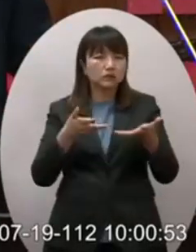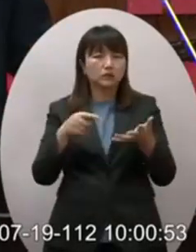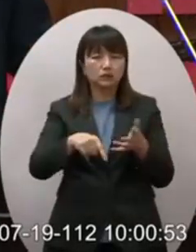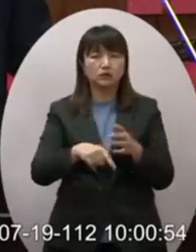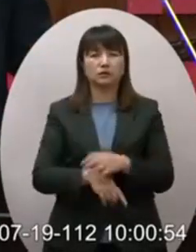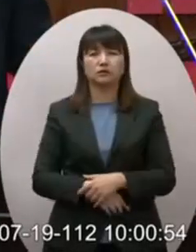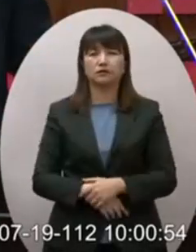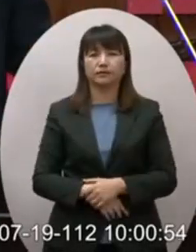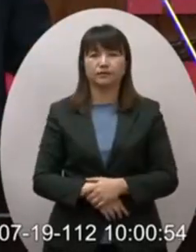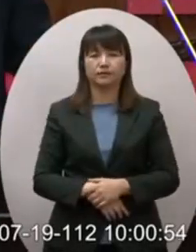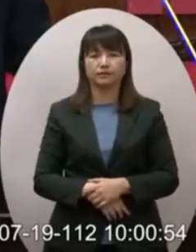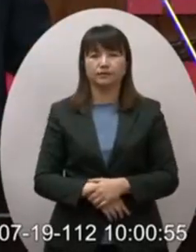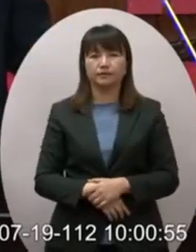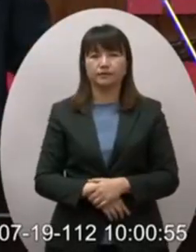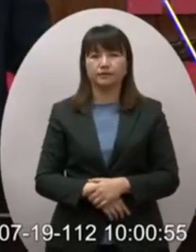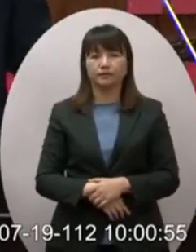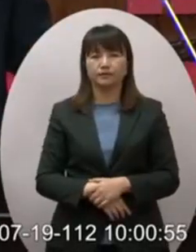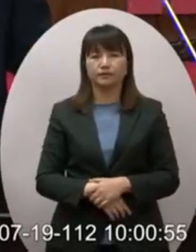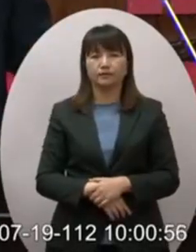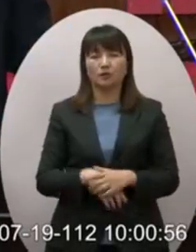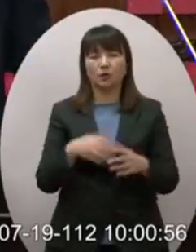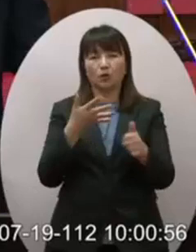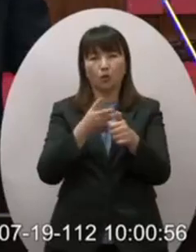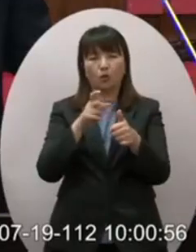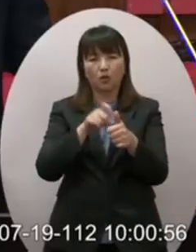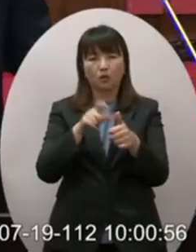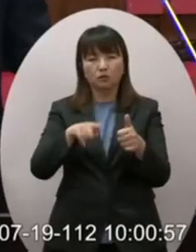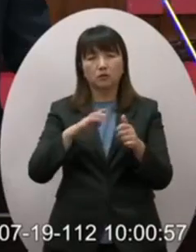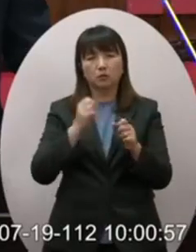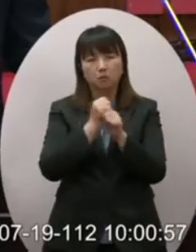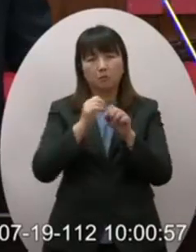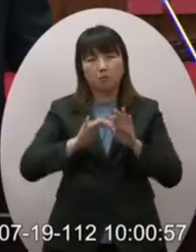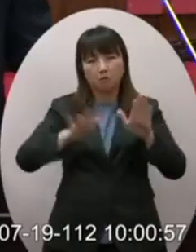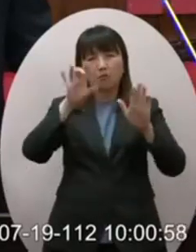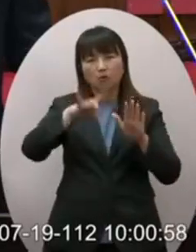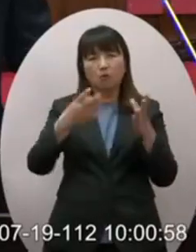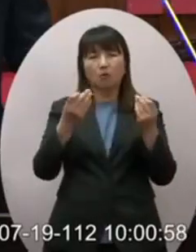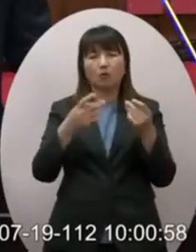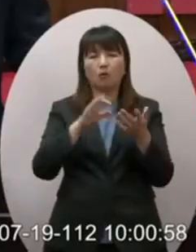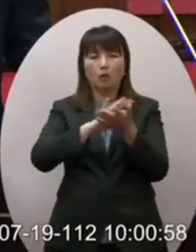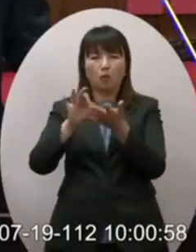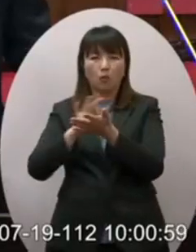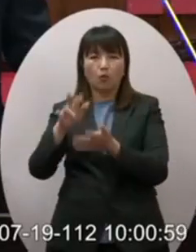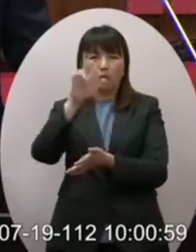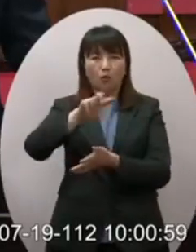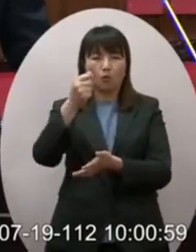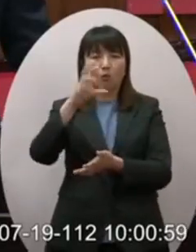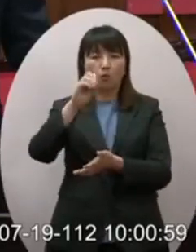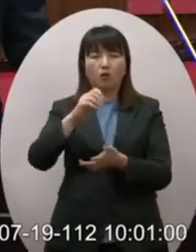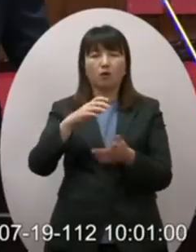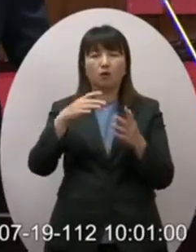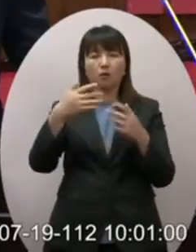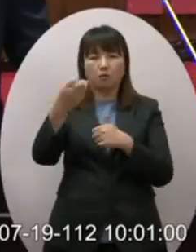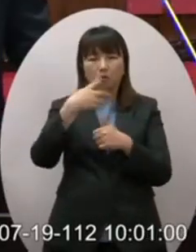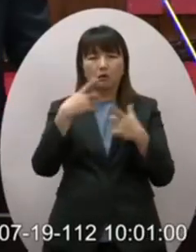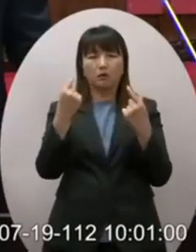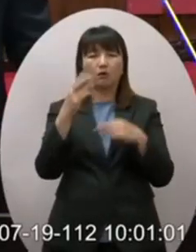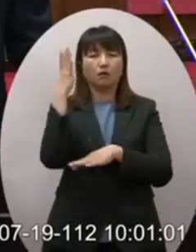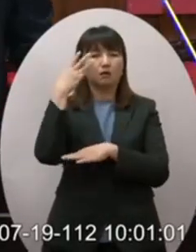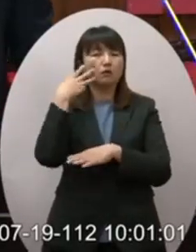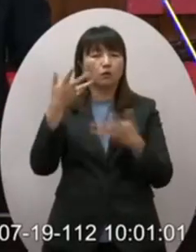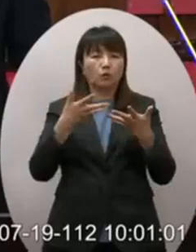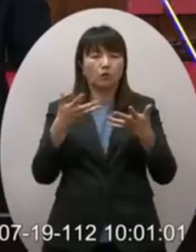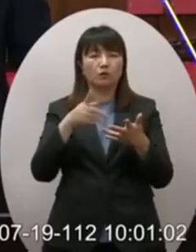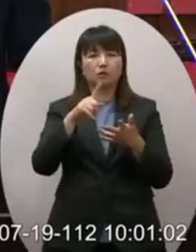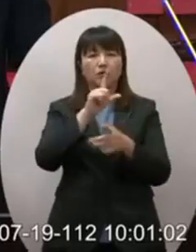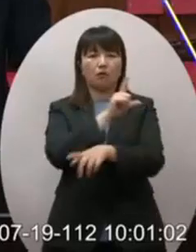關的跟會員的縮貼是非常重要那問題沒有任何進展啦結果你現在答案花了七千五百萬跟我講說還是政治問題